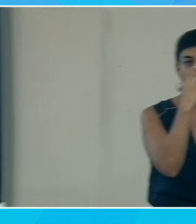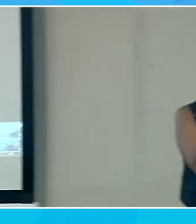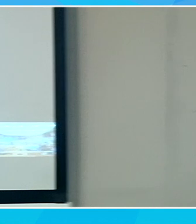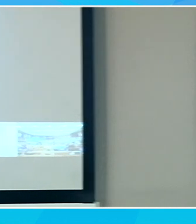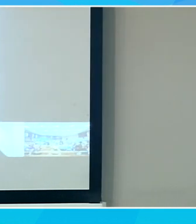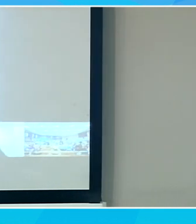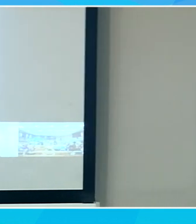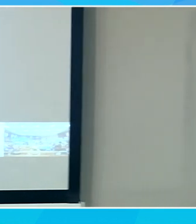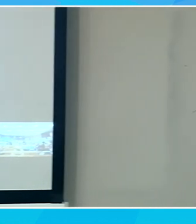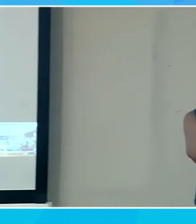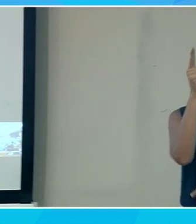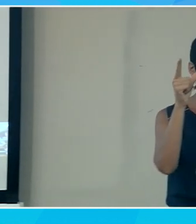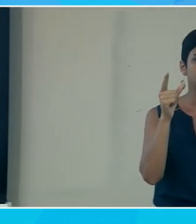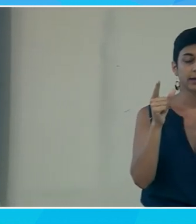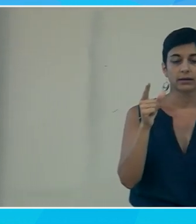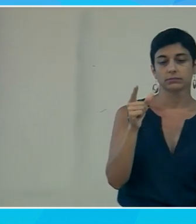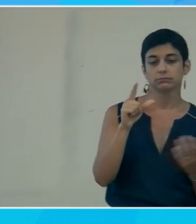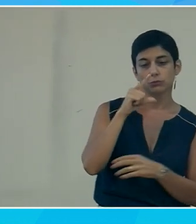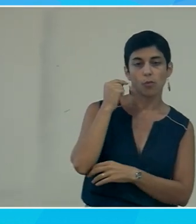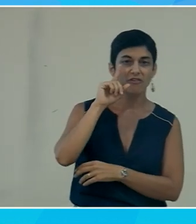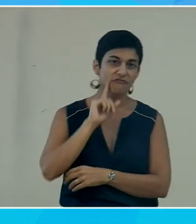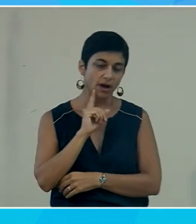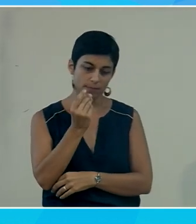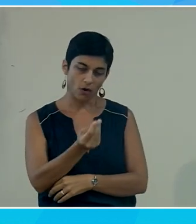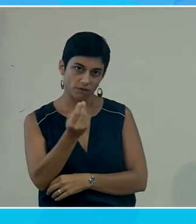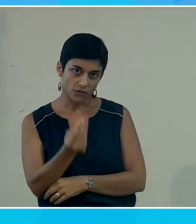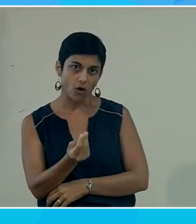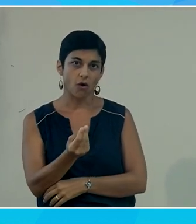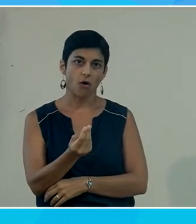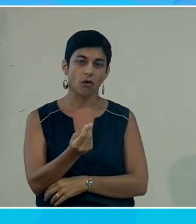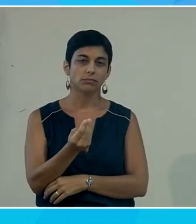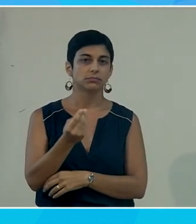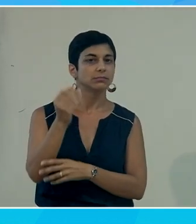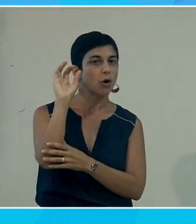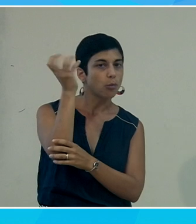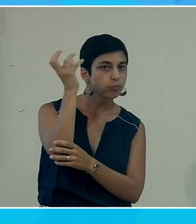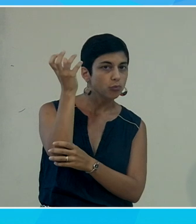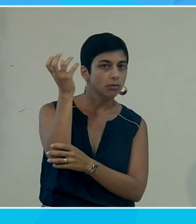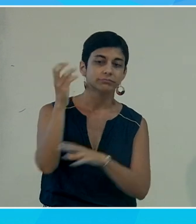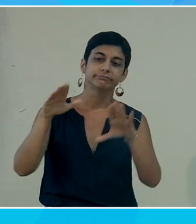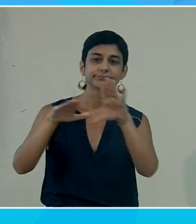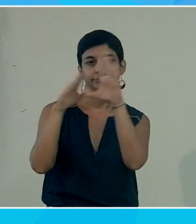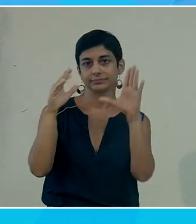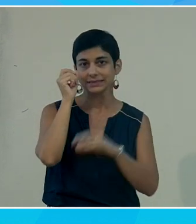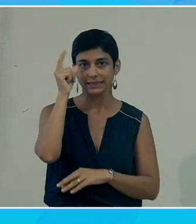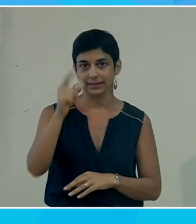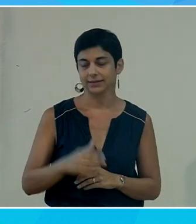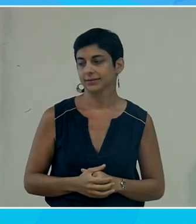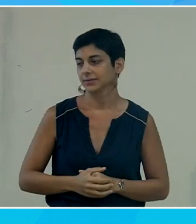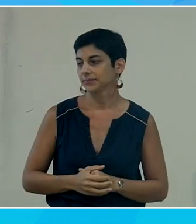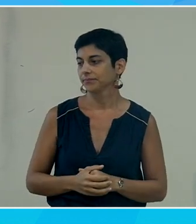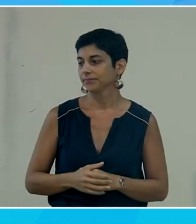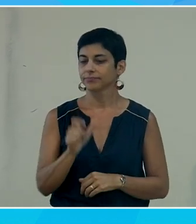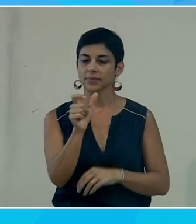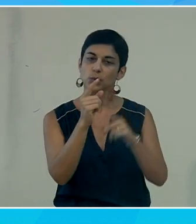on voit un homme une femme un enfant avec une petite ampoule à côté qui symbolise un peu l'idée si je prends